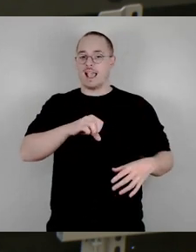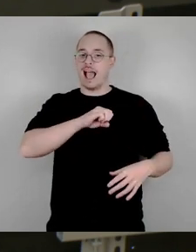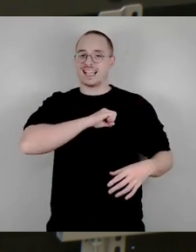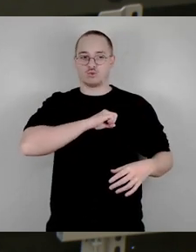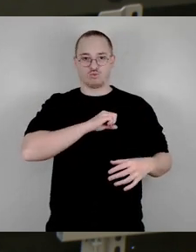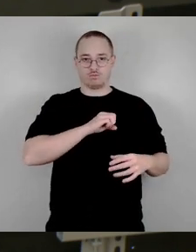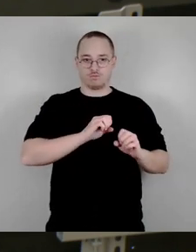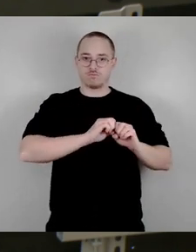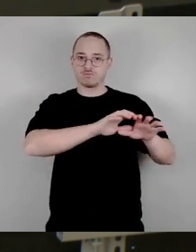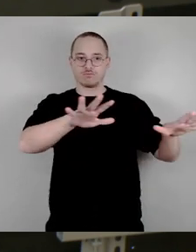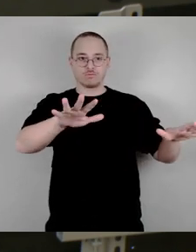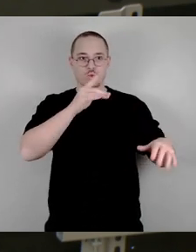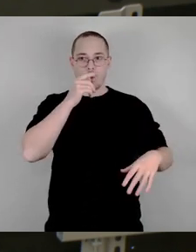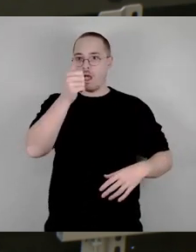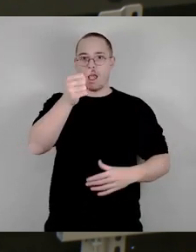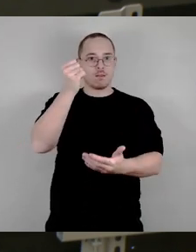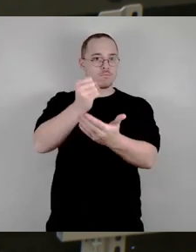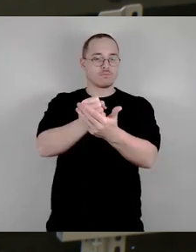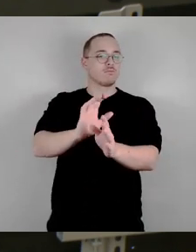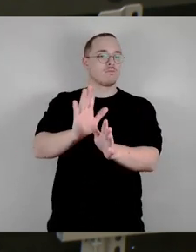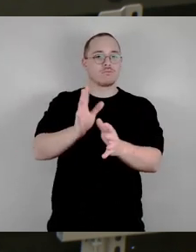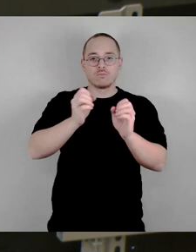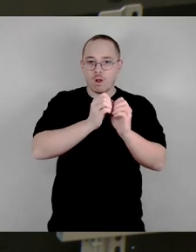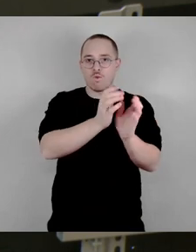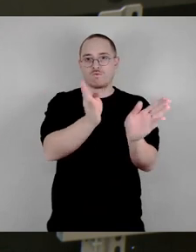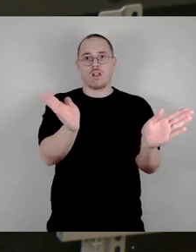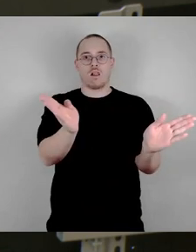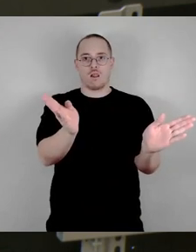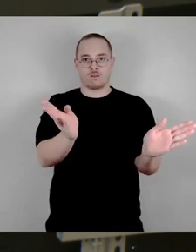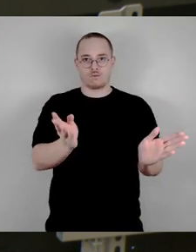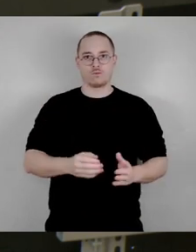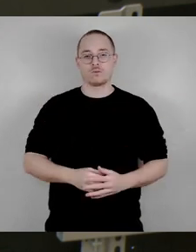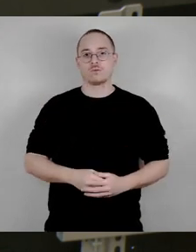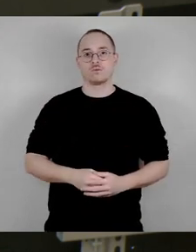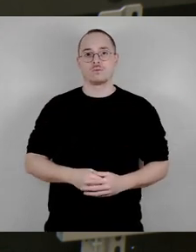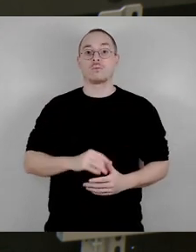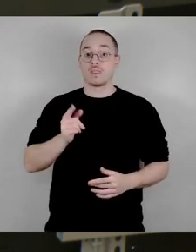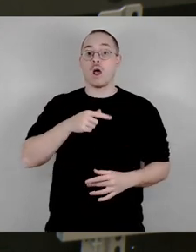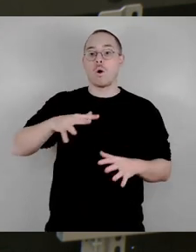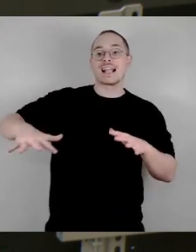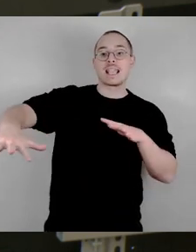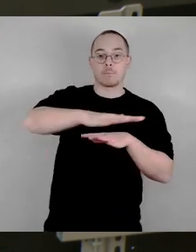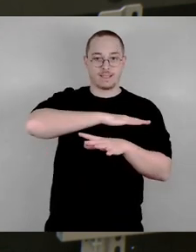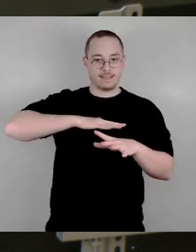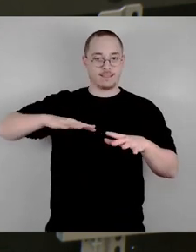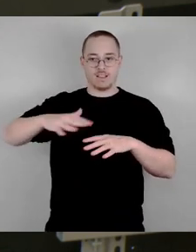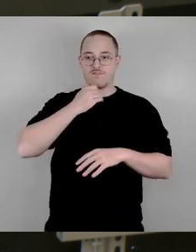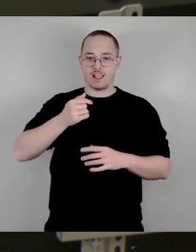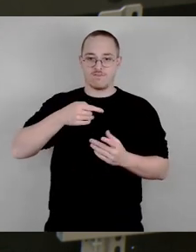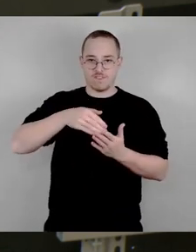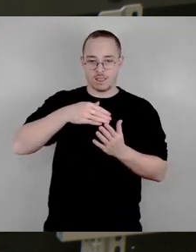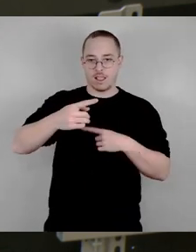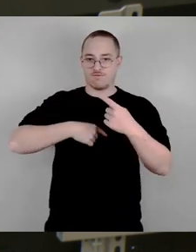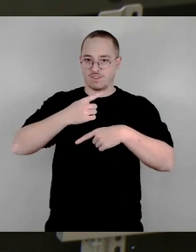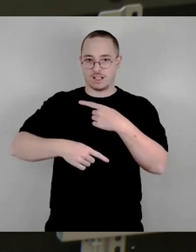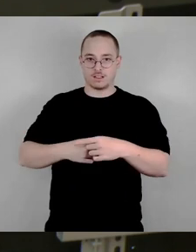auch Motor sind für die weitere Entwicklung des Gebietes. Das ist ja das andere, dass Sie nicht nur das Gebiet mit Menschen